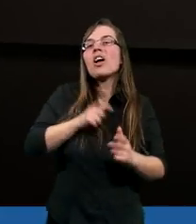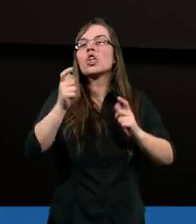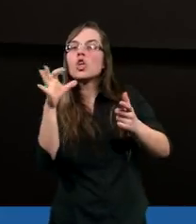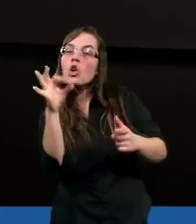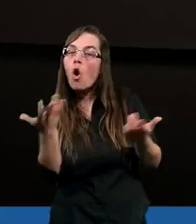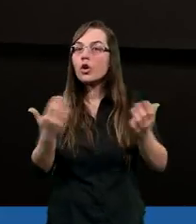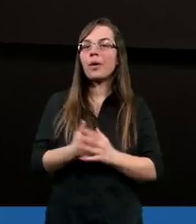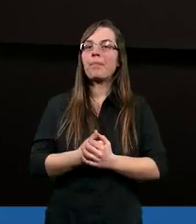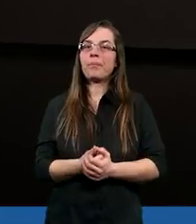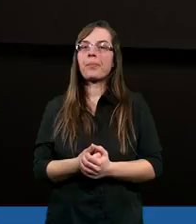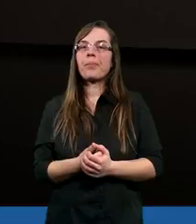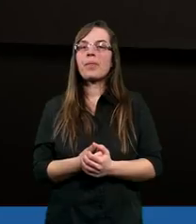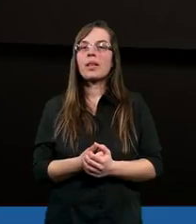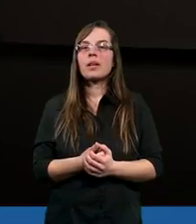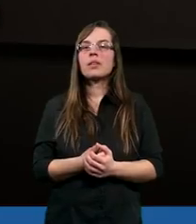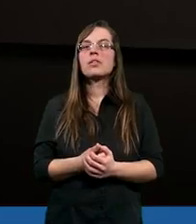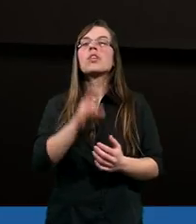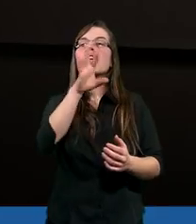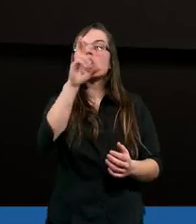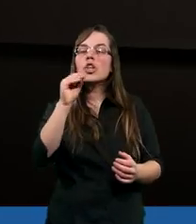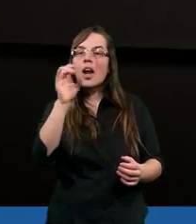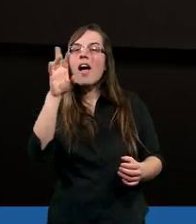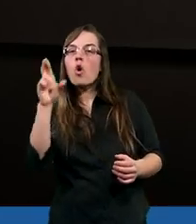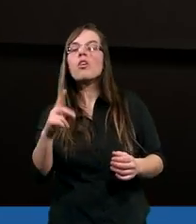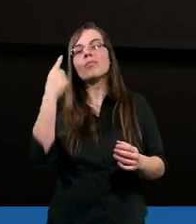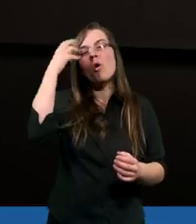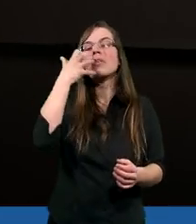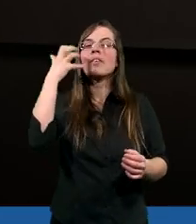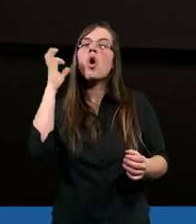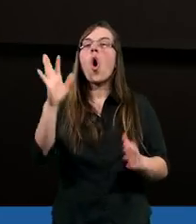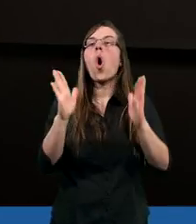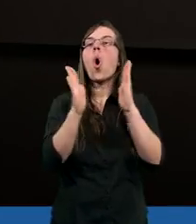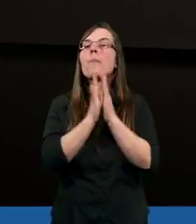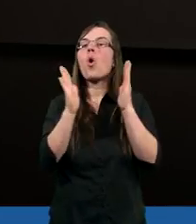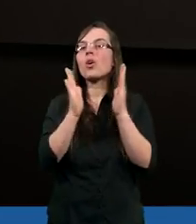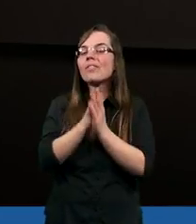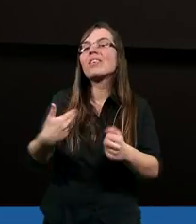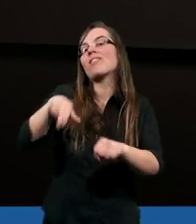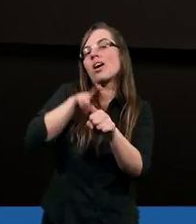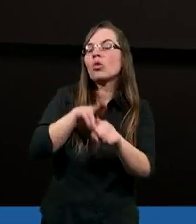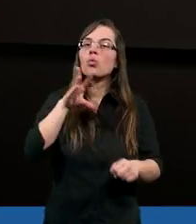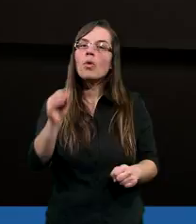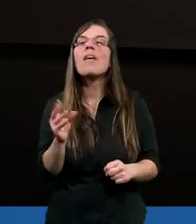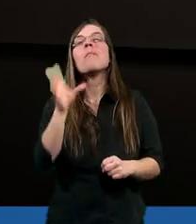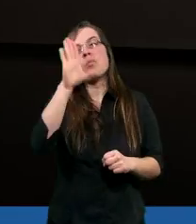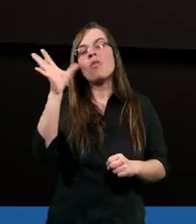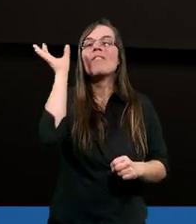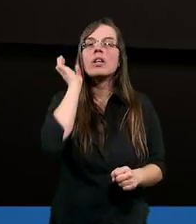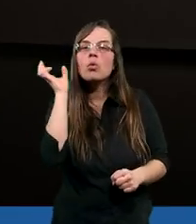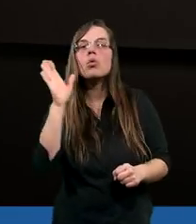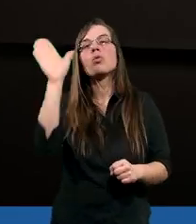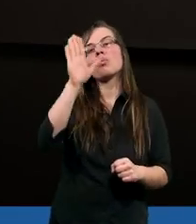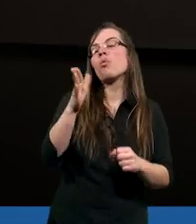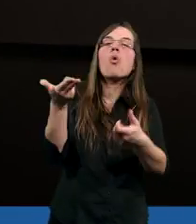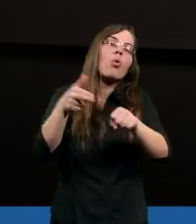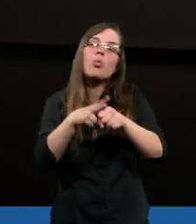wyrazić? Grzegorz wspomniał wcześniej o modlitwach, które Bóg wysłuchuje, o modlitwach,